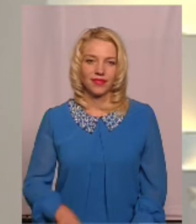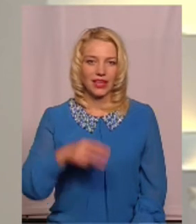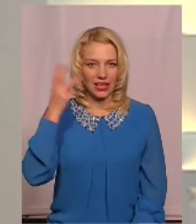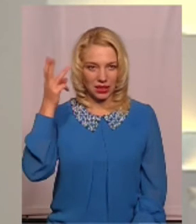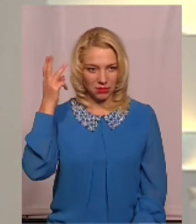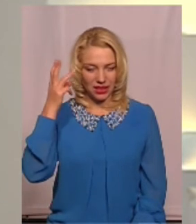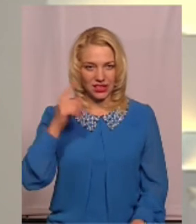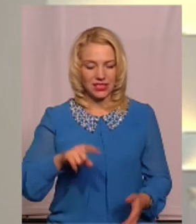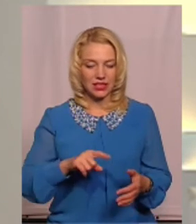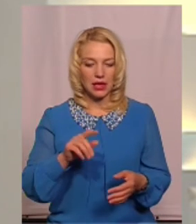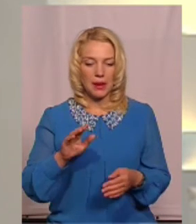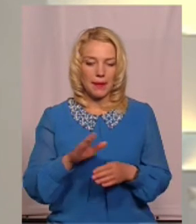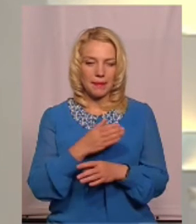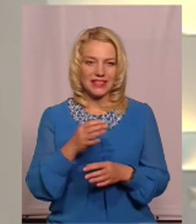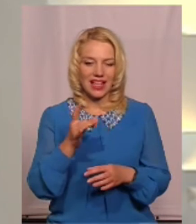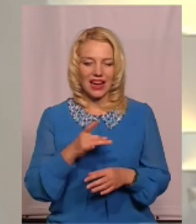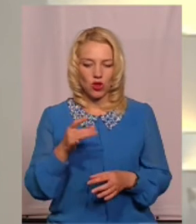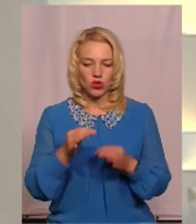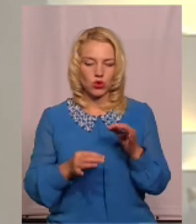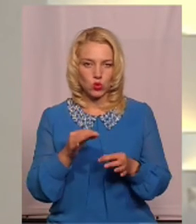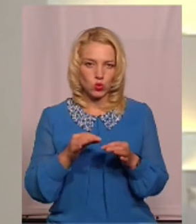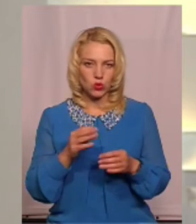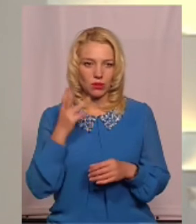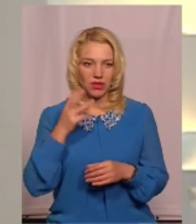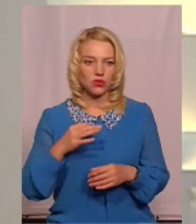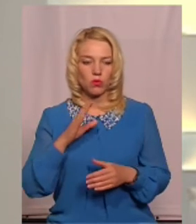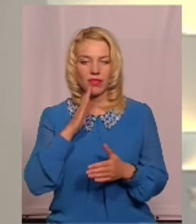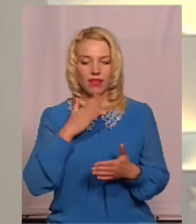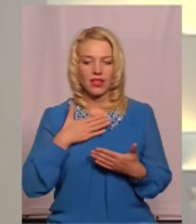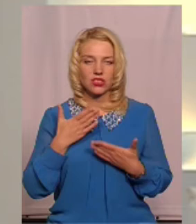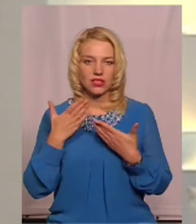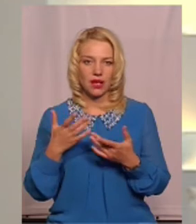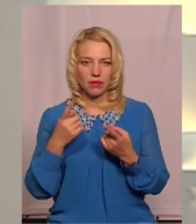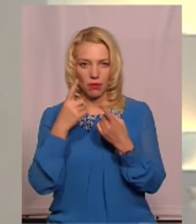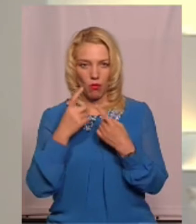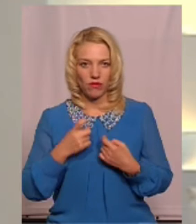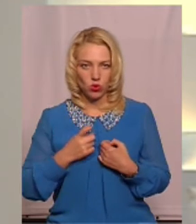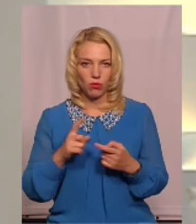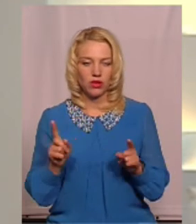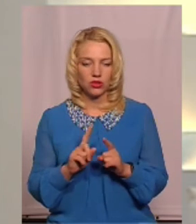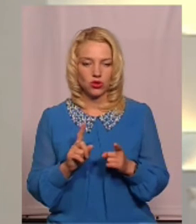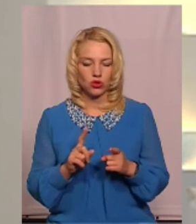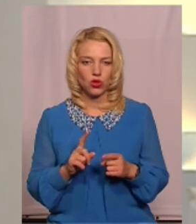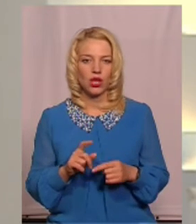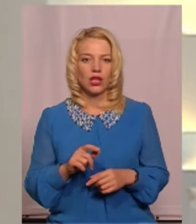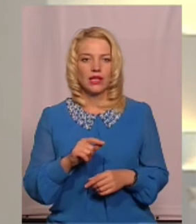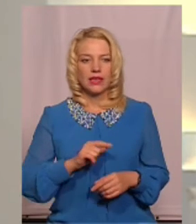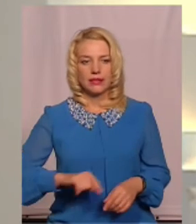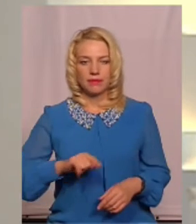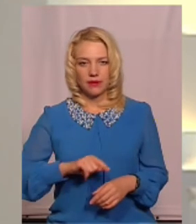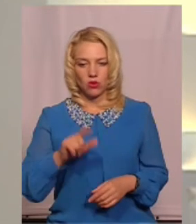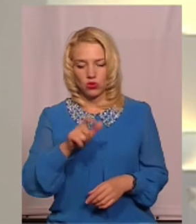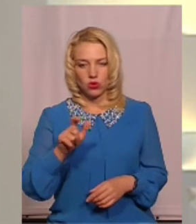Хмельницький міськрайонний суд Хмельницької області на наш запит повідомив, що справляння особами